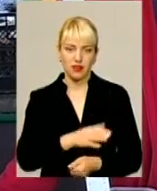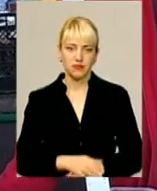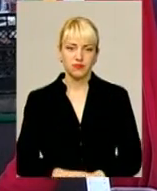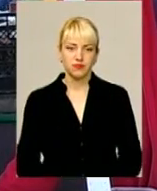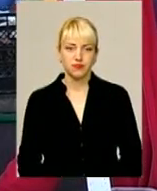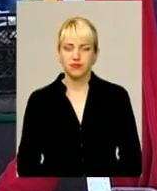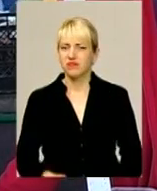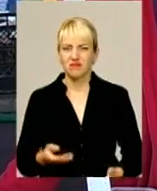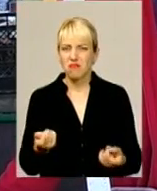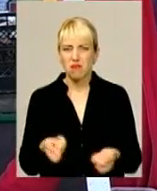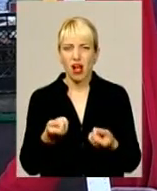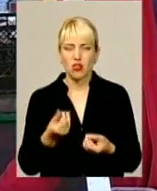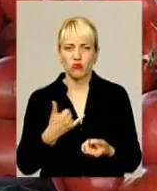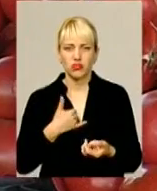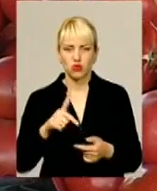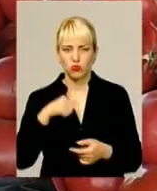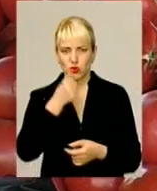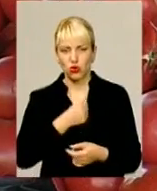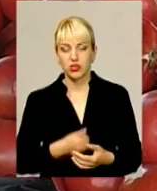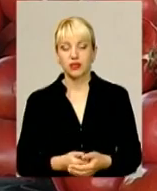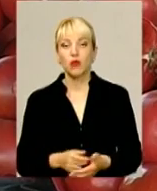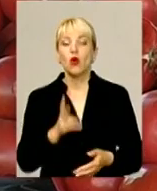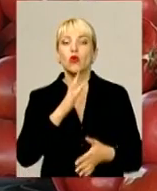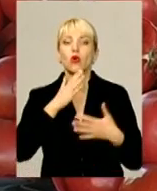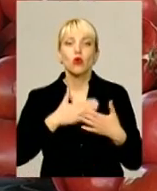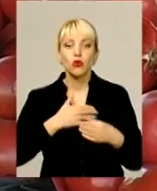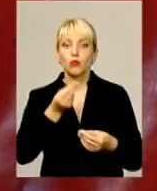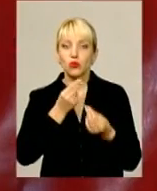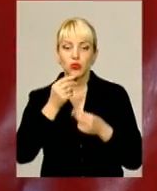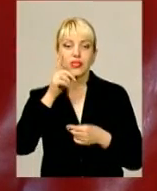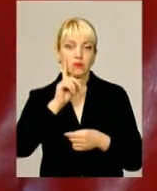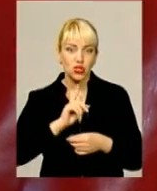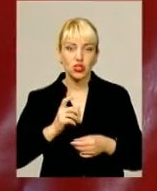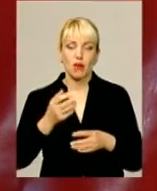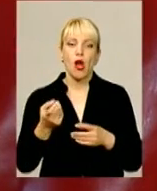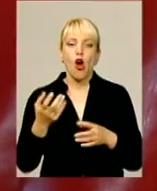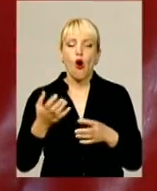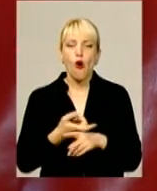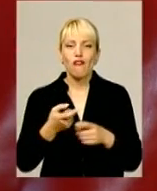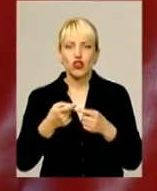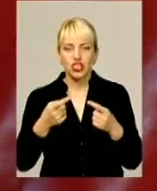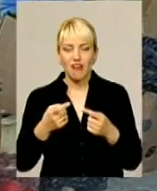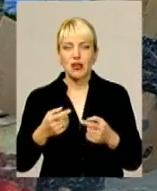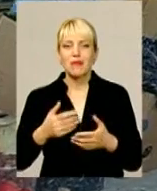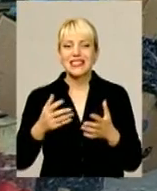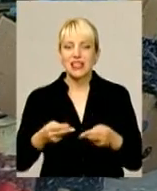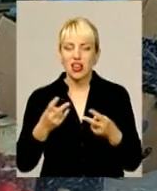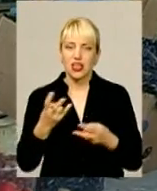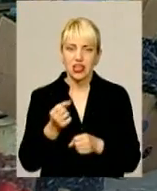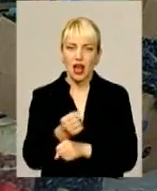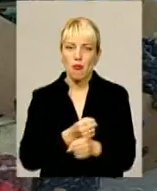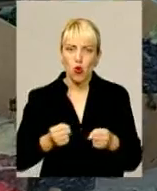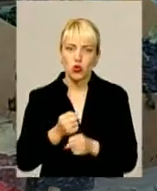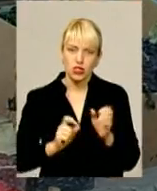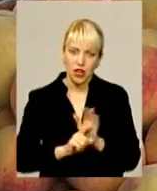Пощі немає. Мало б, мало в цьому бути. Отож, то любить поласувати взимку овочевими салатами, уже варто приступати до консервації